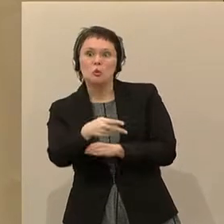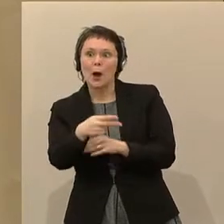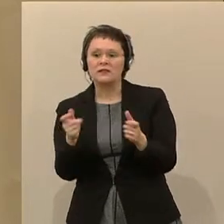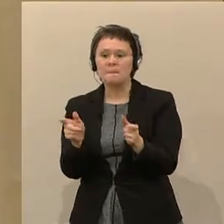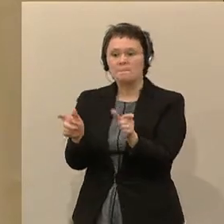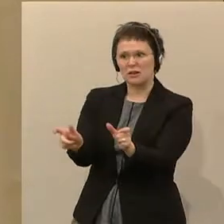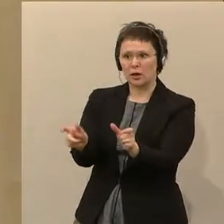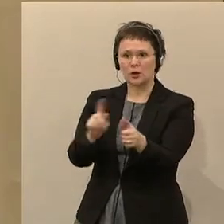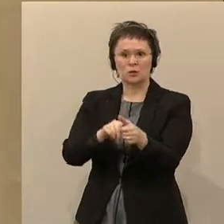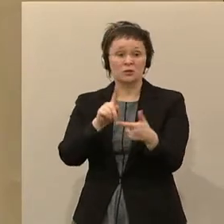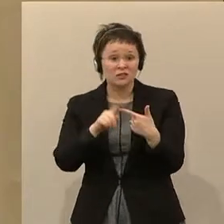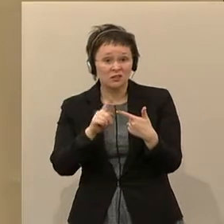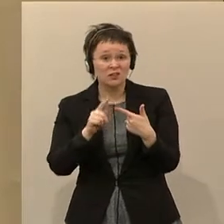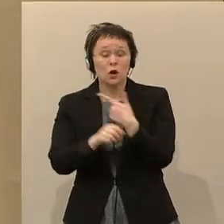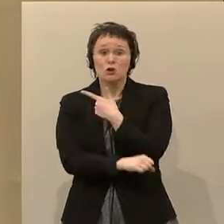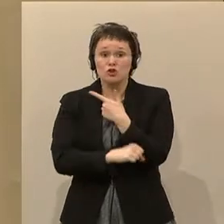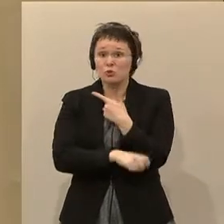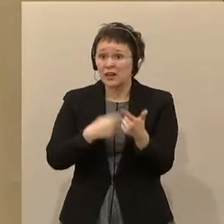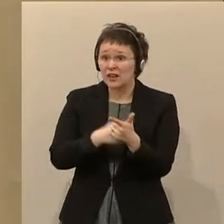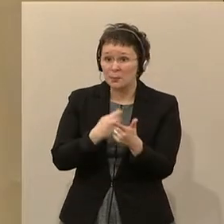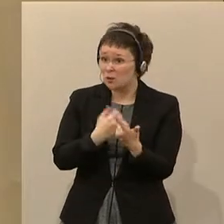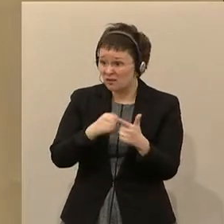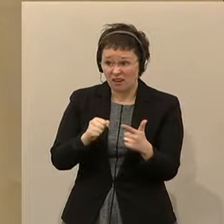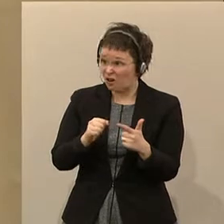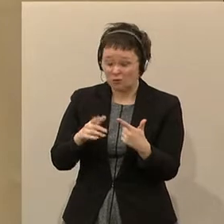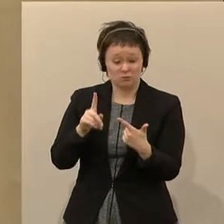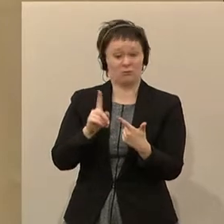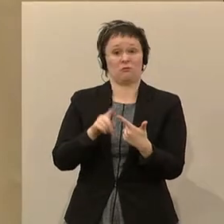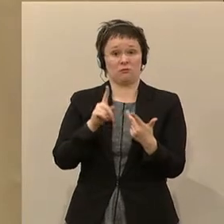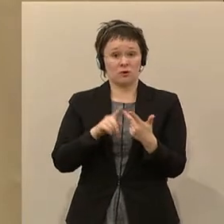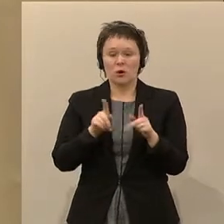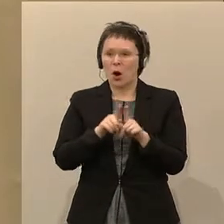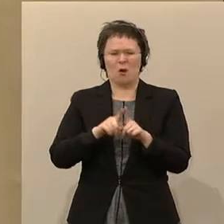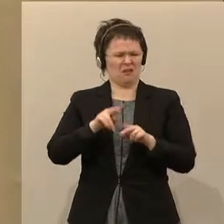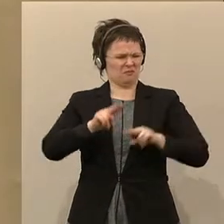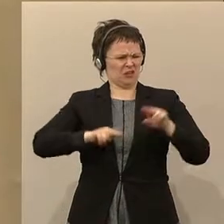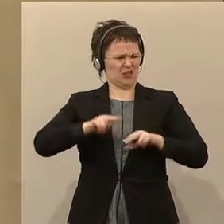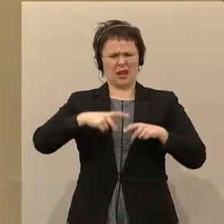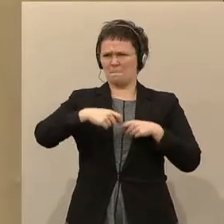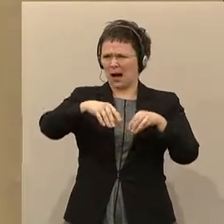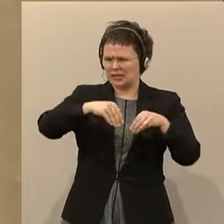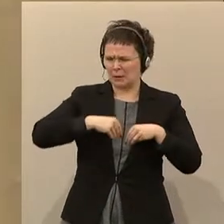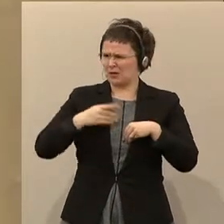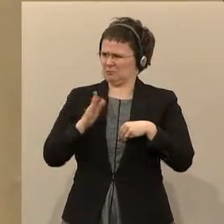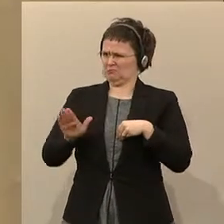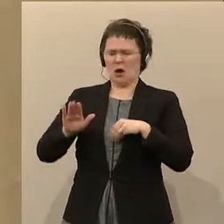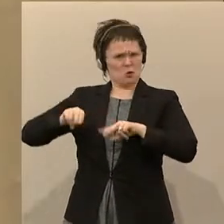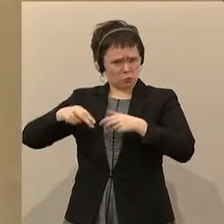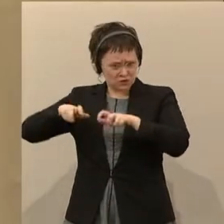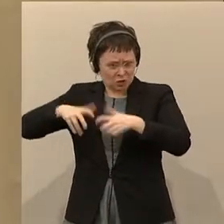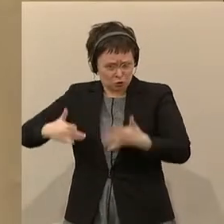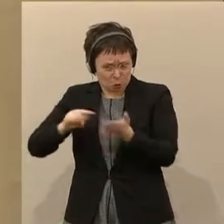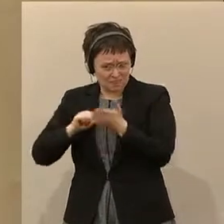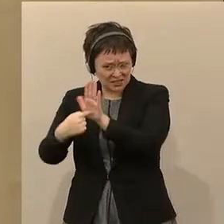der Studiengebührenbefreiung und der Fleckerlteppich an Maßnahmen, den die Bundesregierung uns hier präsentiert, wird dem wissenschaftlichen Feld in